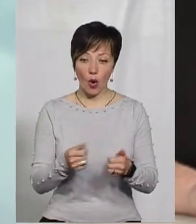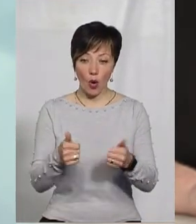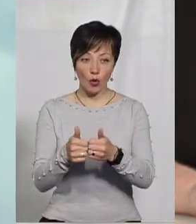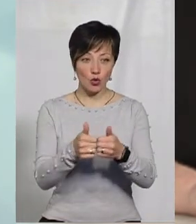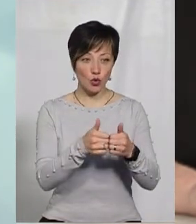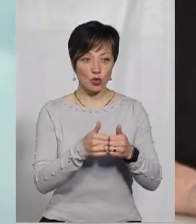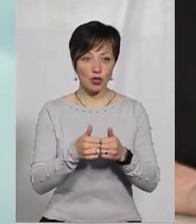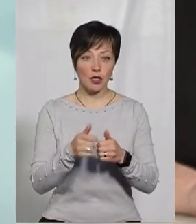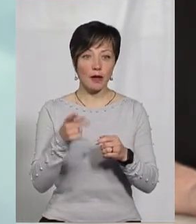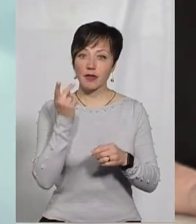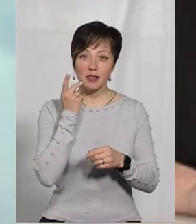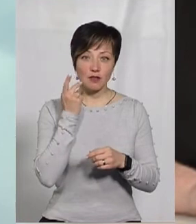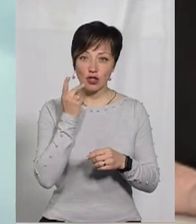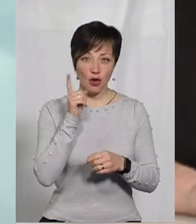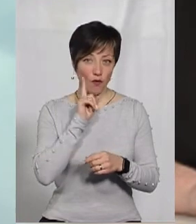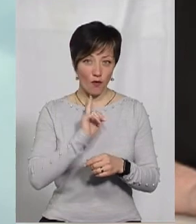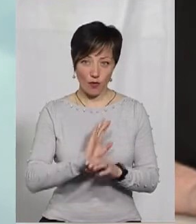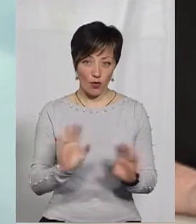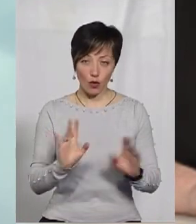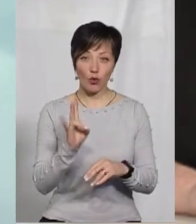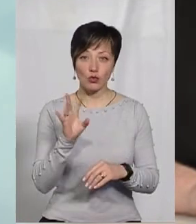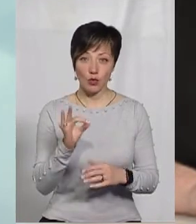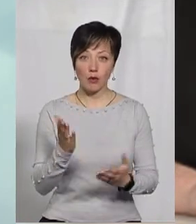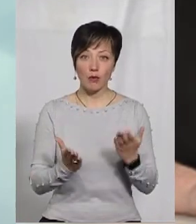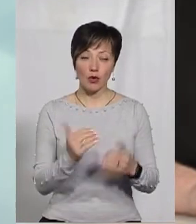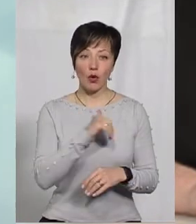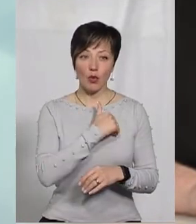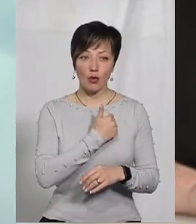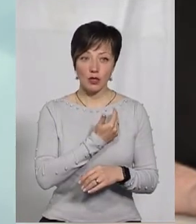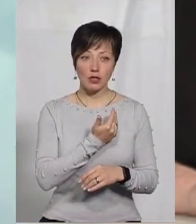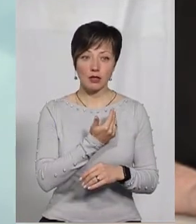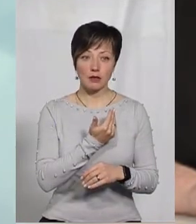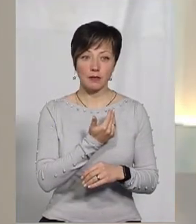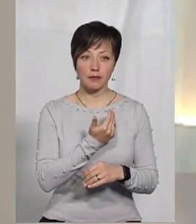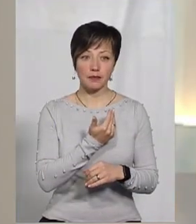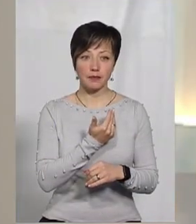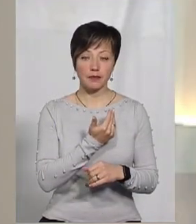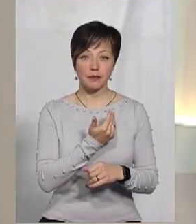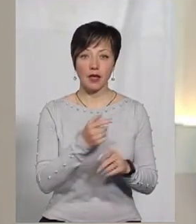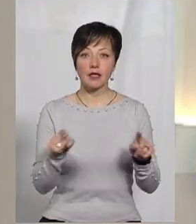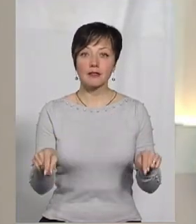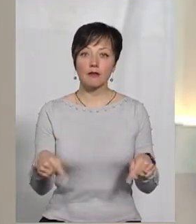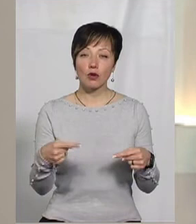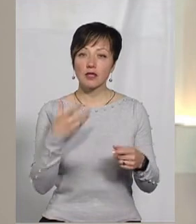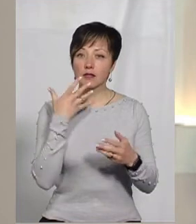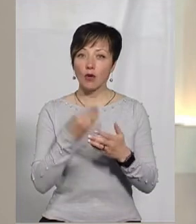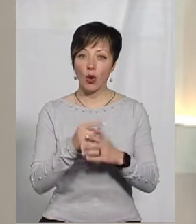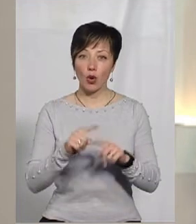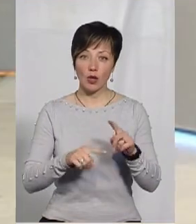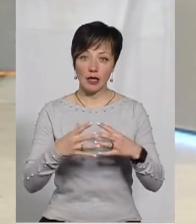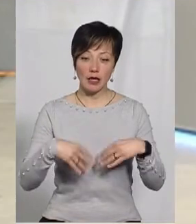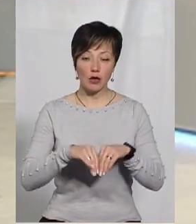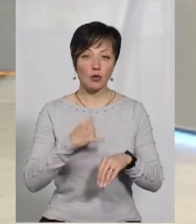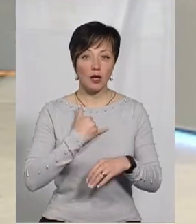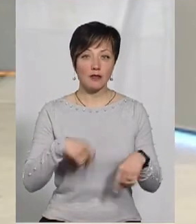оточення. Хоча там не завжди комфортно, але, мабуть, хочеться їм створювати свою родину.